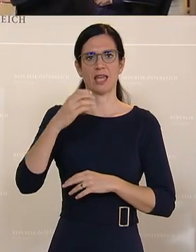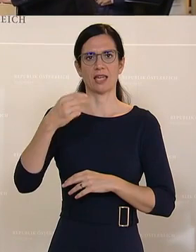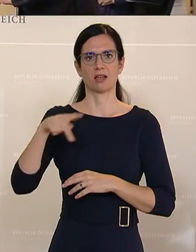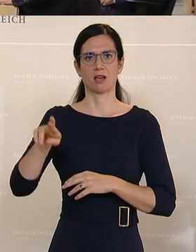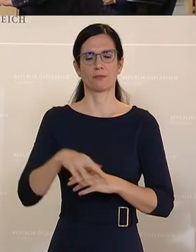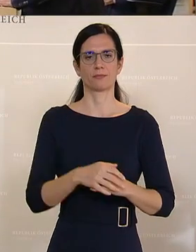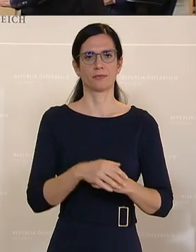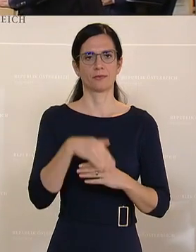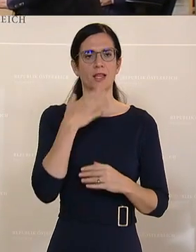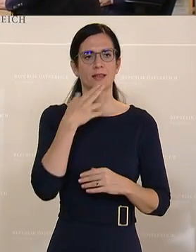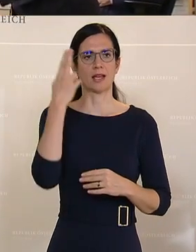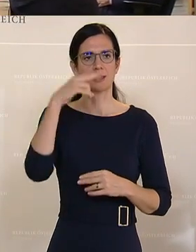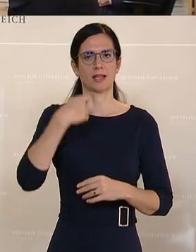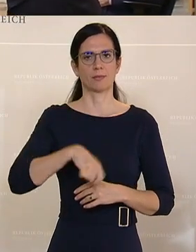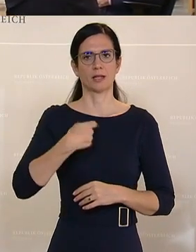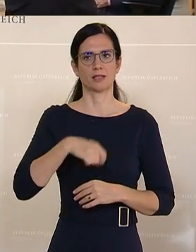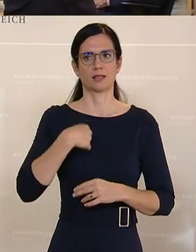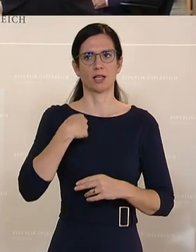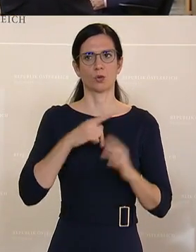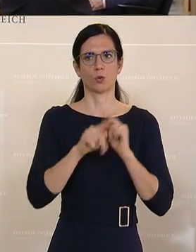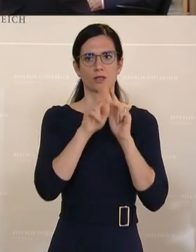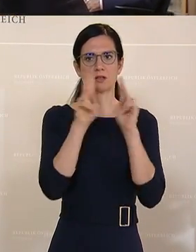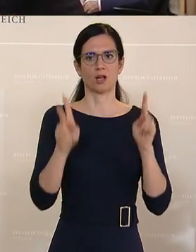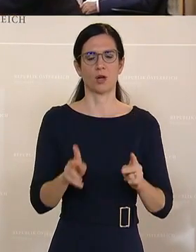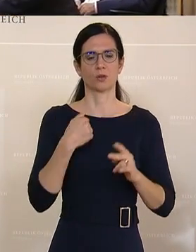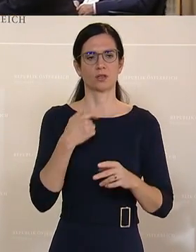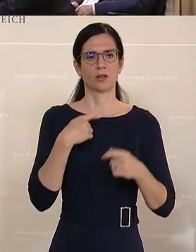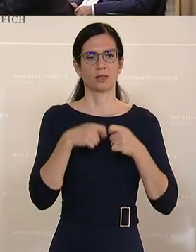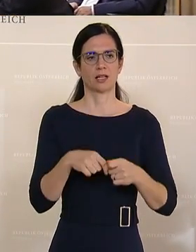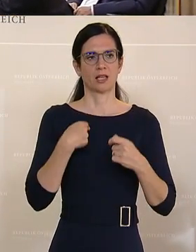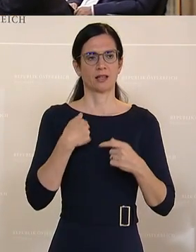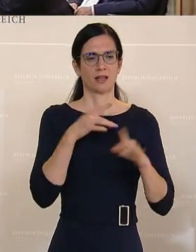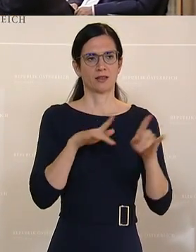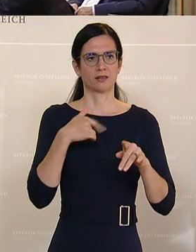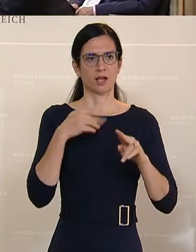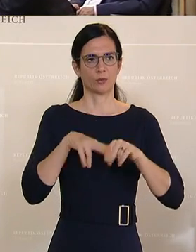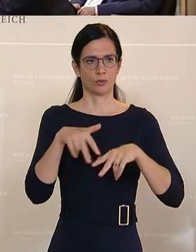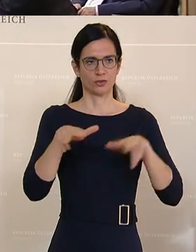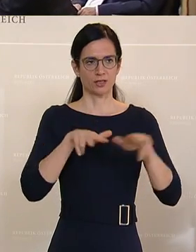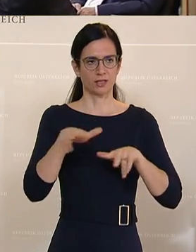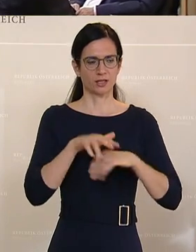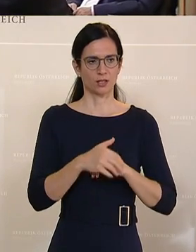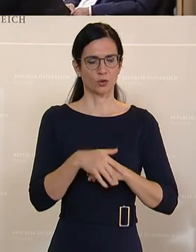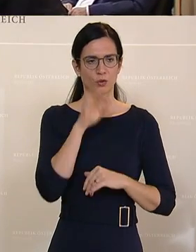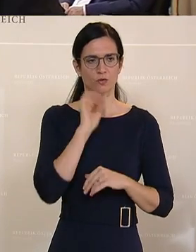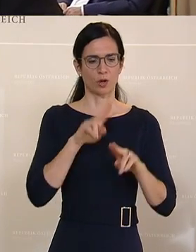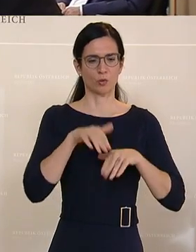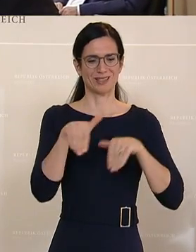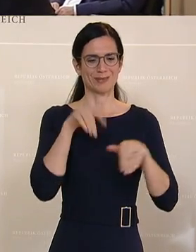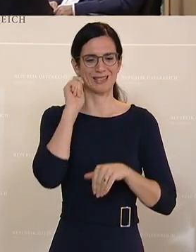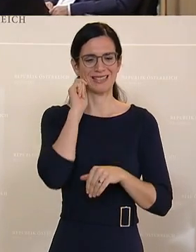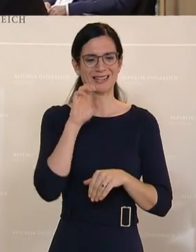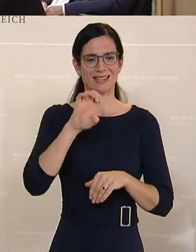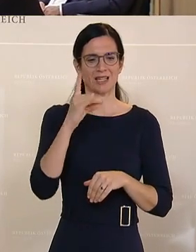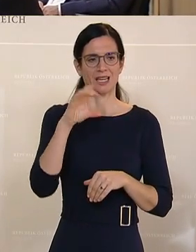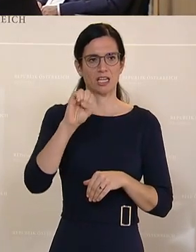Danke, Herr Präsident, hohes Haus, werte Mitglieder der Bundesregierung, Frau Ministerin Edstadler. habe Ihnen vorher sehr, sehr aufmerksam